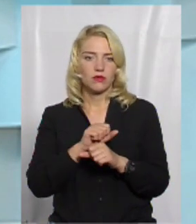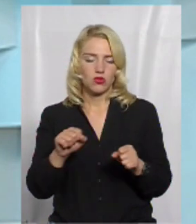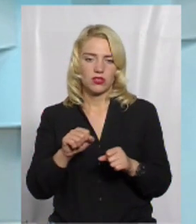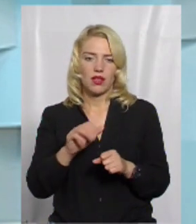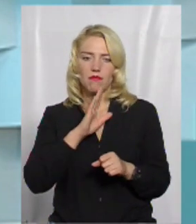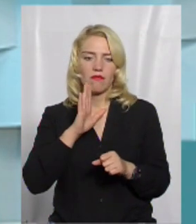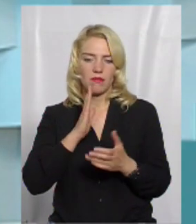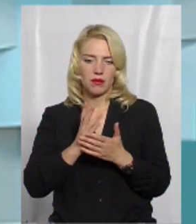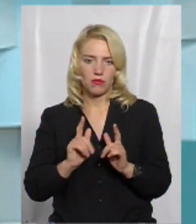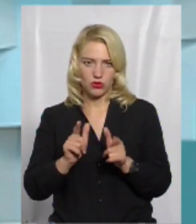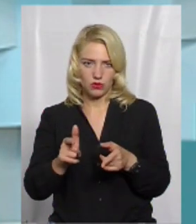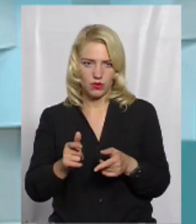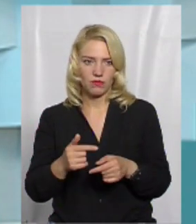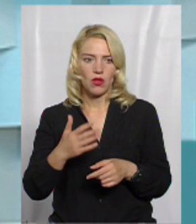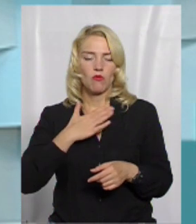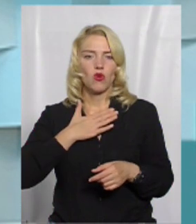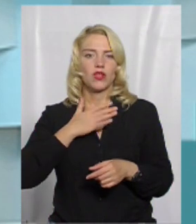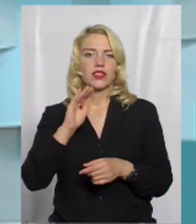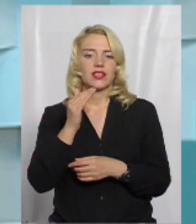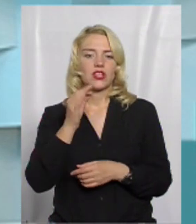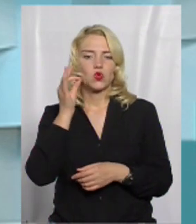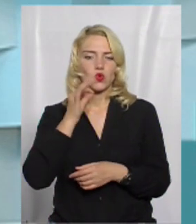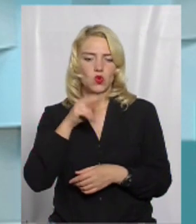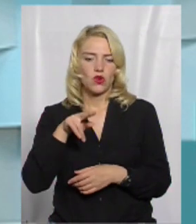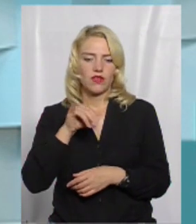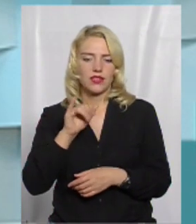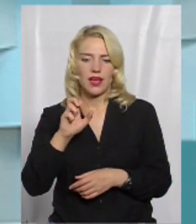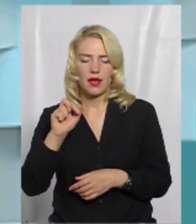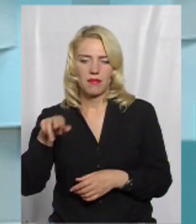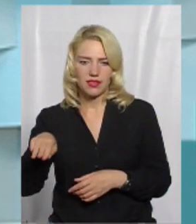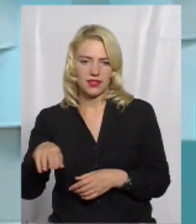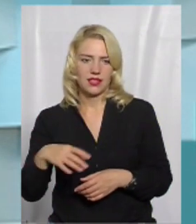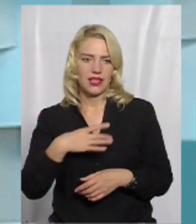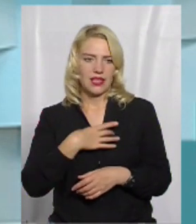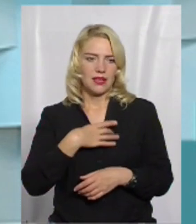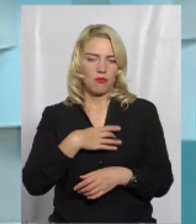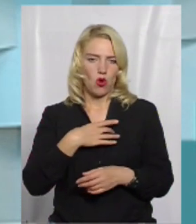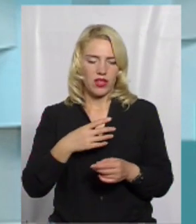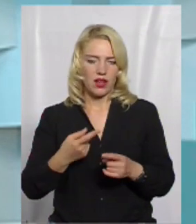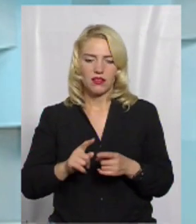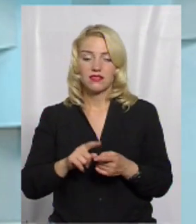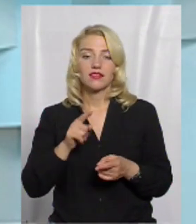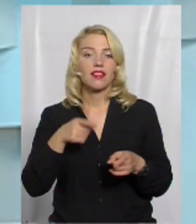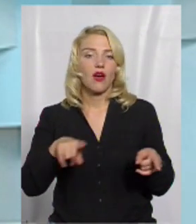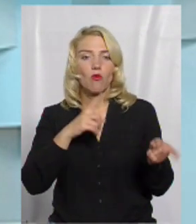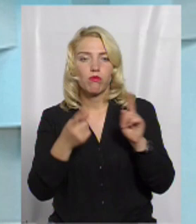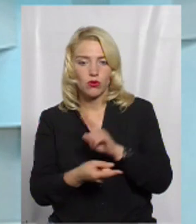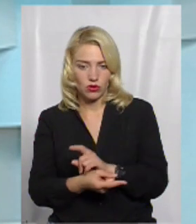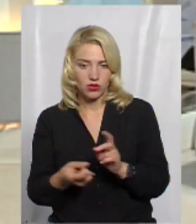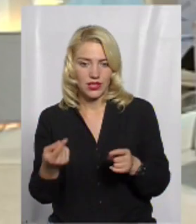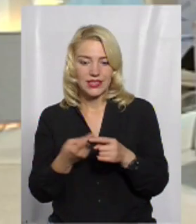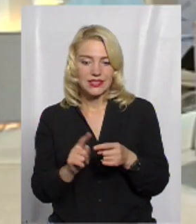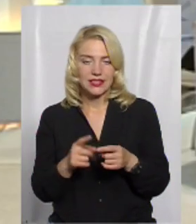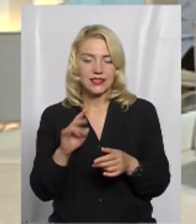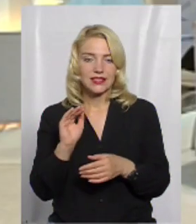стаціонар, ой, мої дитини, цукровий діабет, бронхіальна астма. Та такі хвороби, навпаки, це хвороби, це